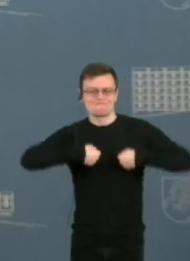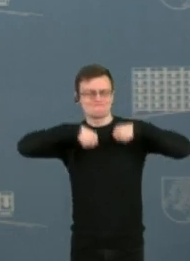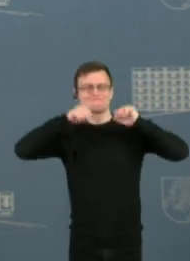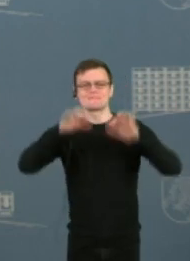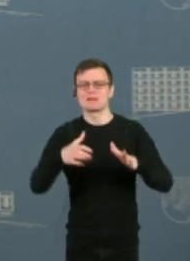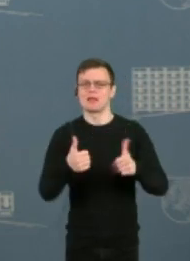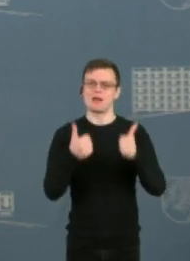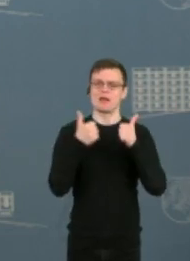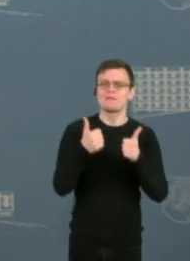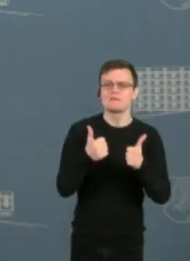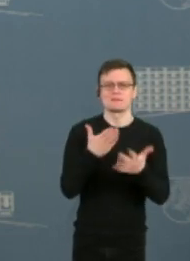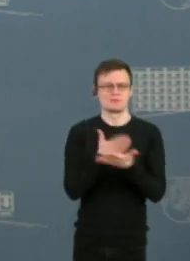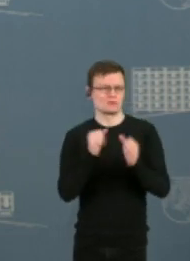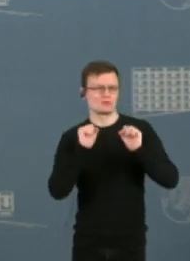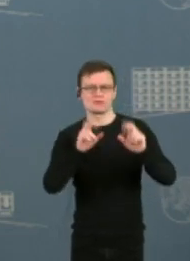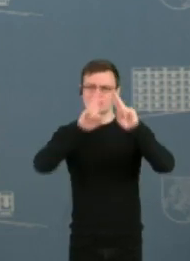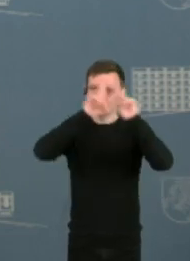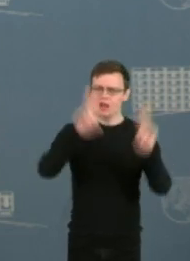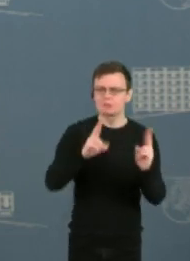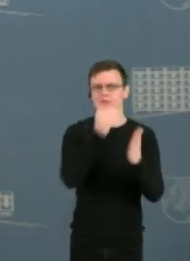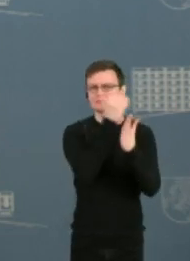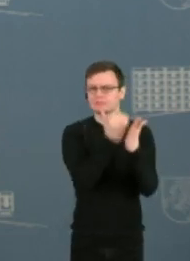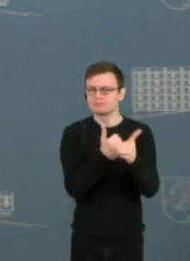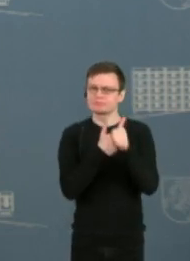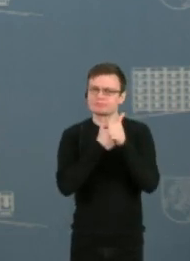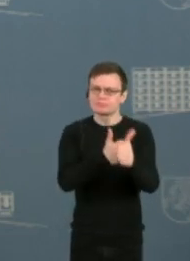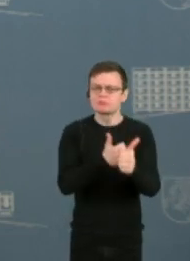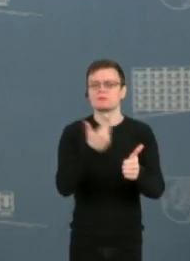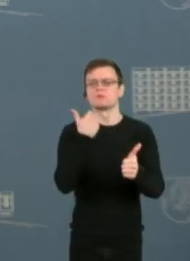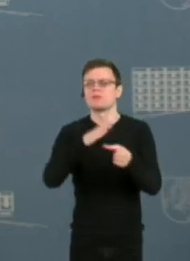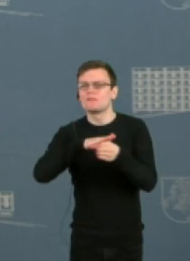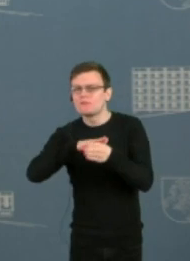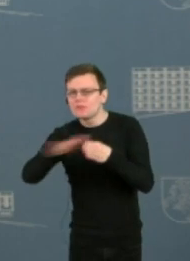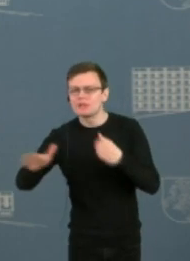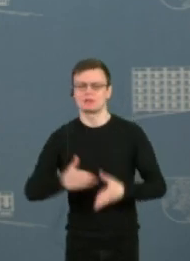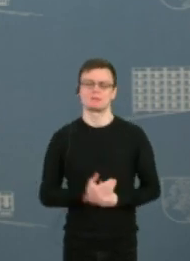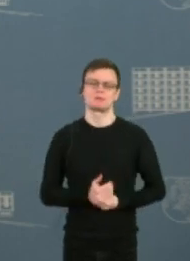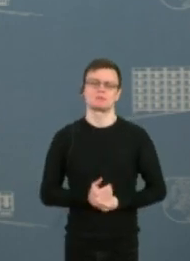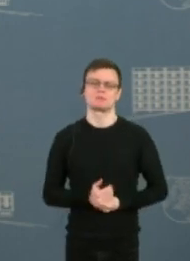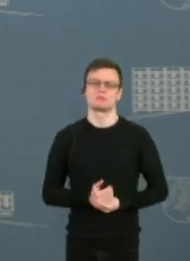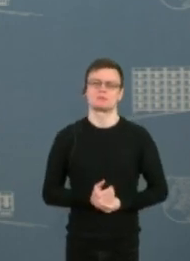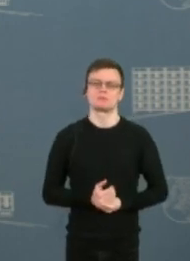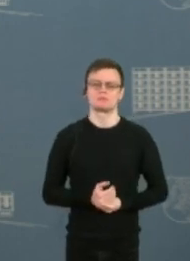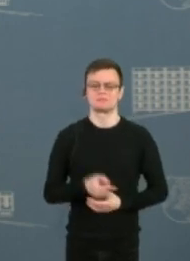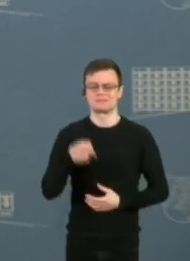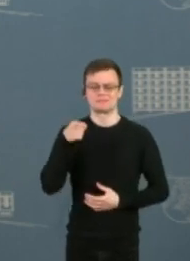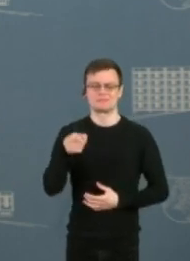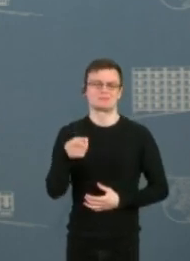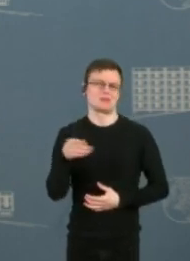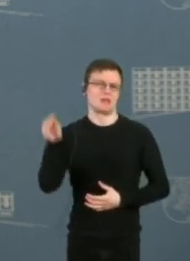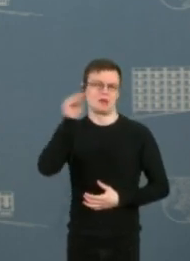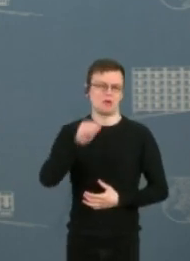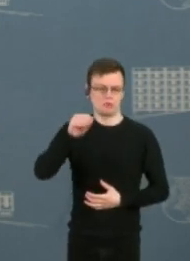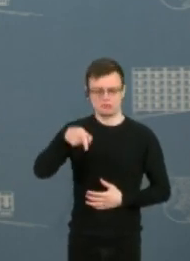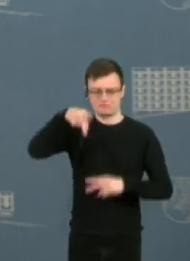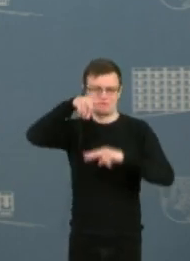tarptautinės teisės nuostatų įgyvendinimą šių nuostatų paesimą šioje Europos dalyje